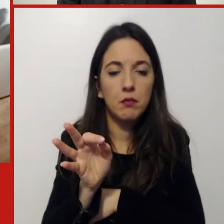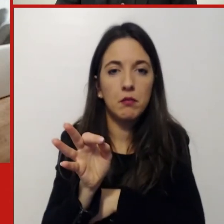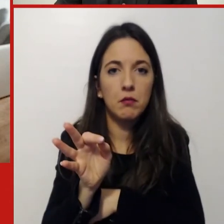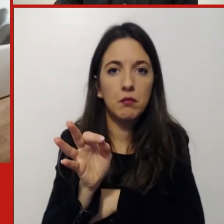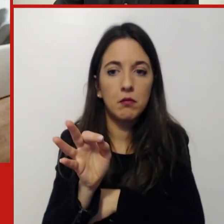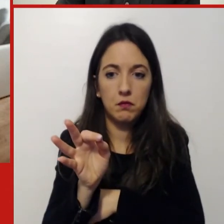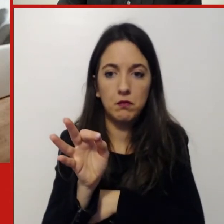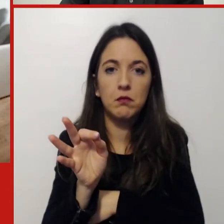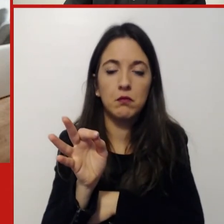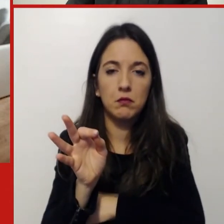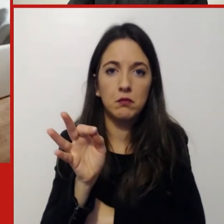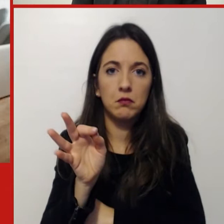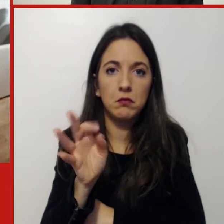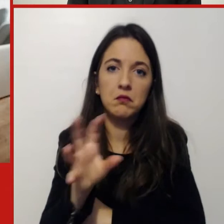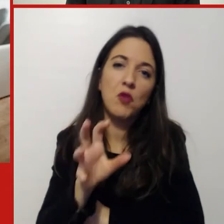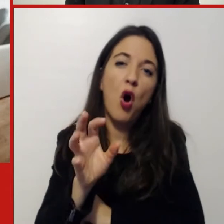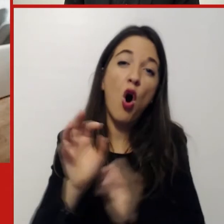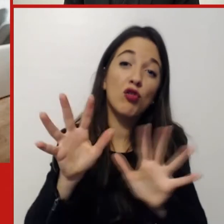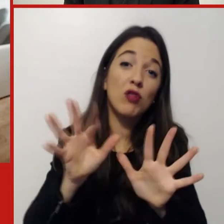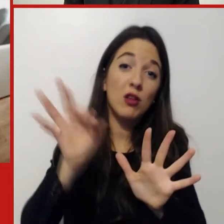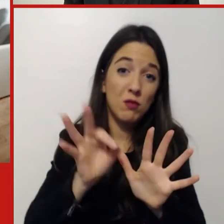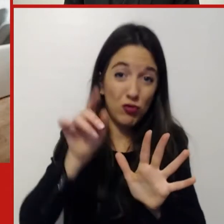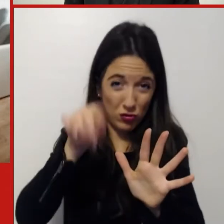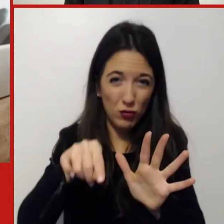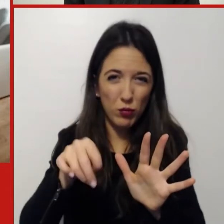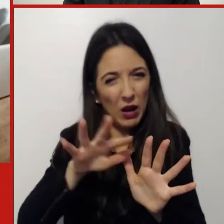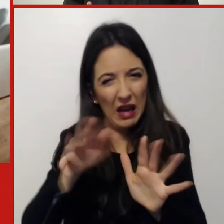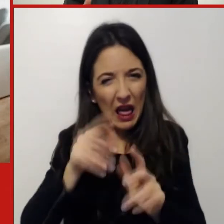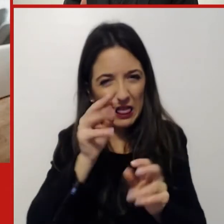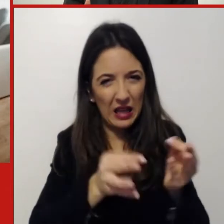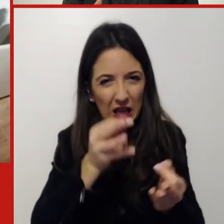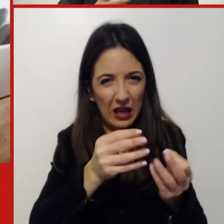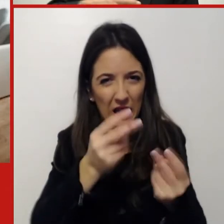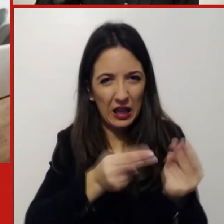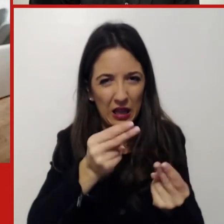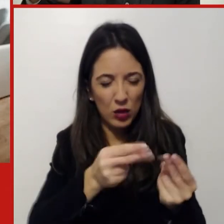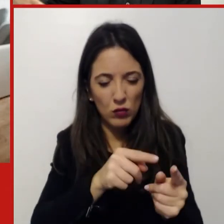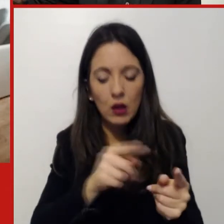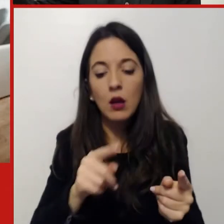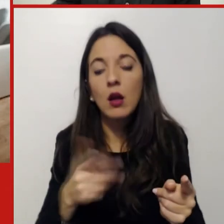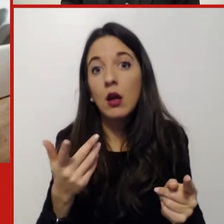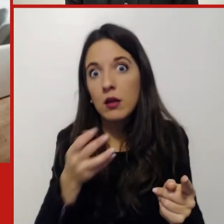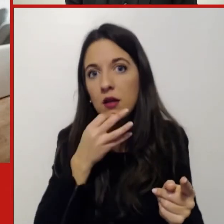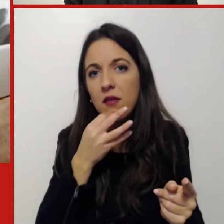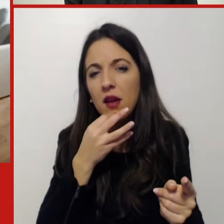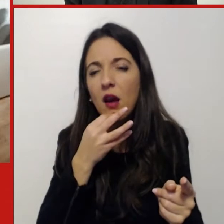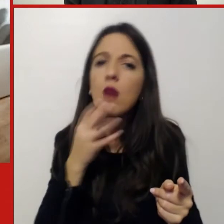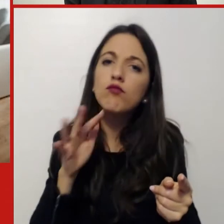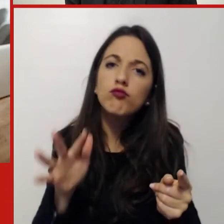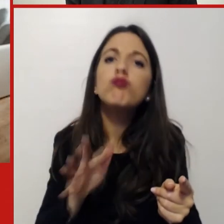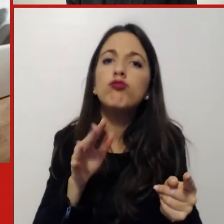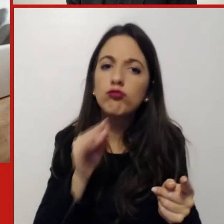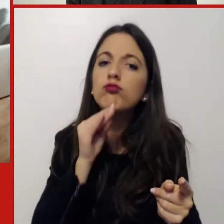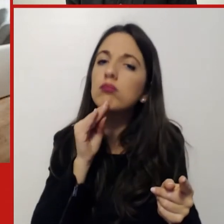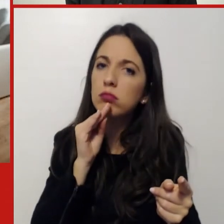avevamo stimate attorno al 10% e quindi tutto sommato consistente anche nonostante il